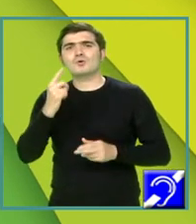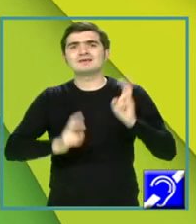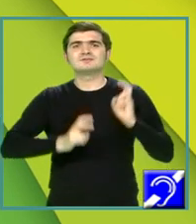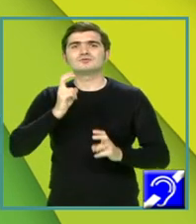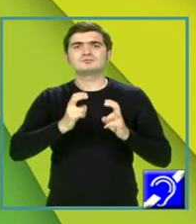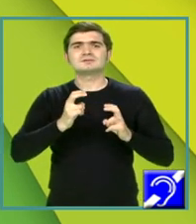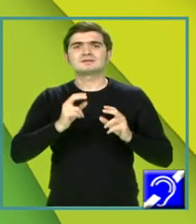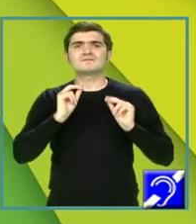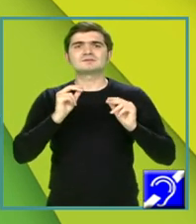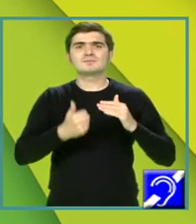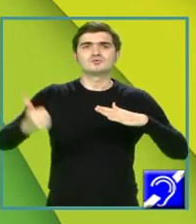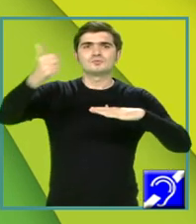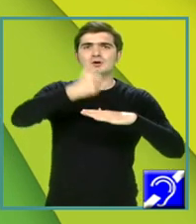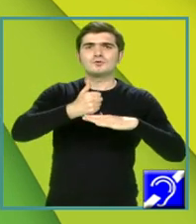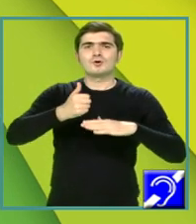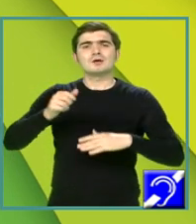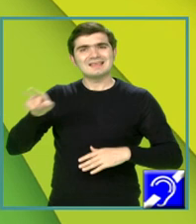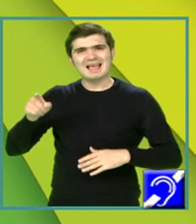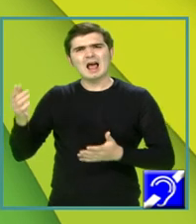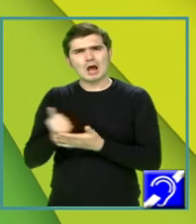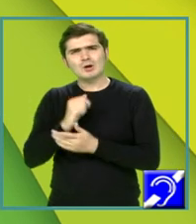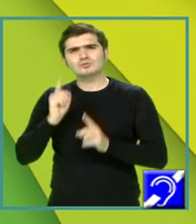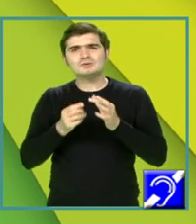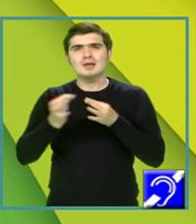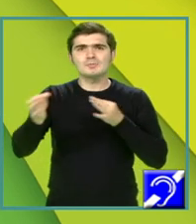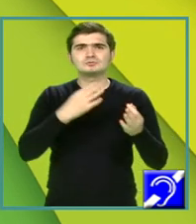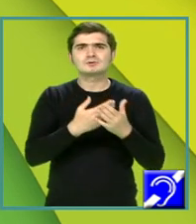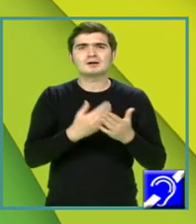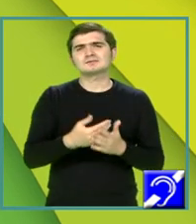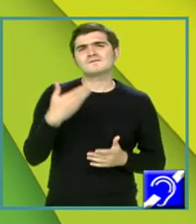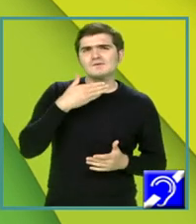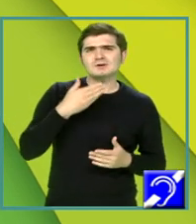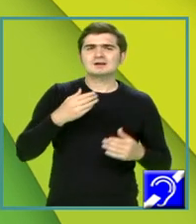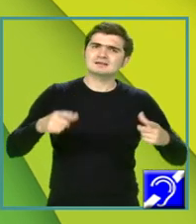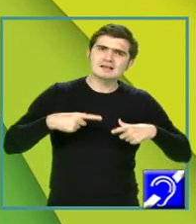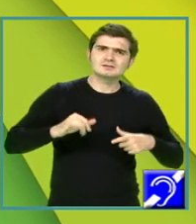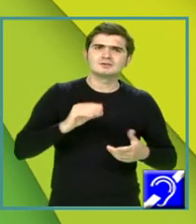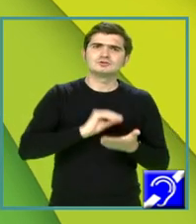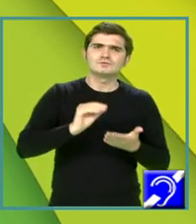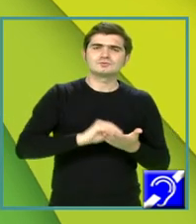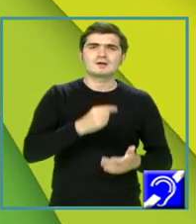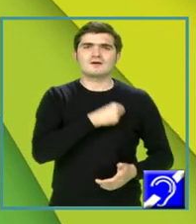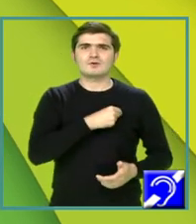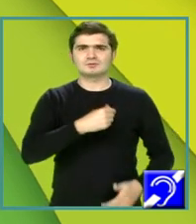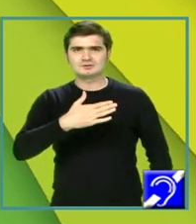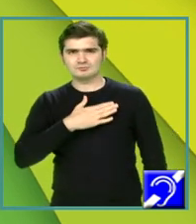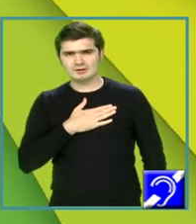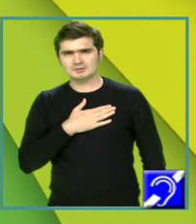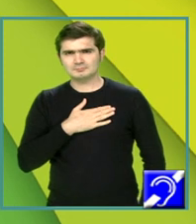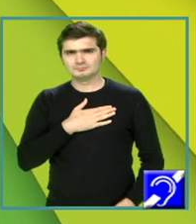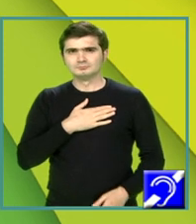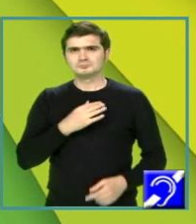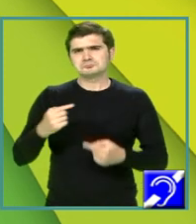Citește următor fragment. A luat unele măsuri care favorizau existența și funcționarea facultății noastre. Curând în